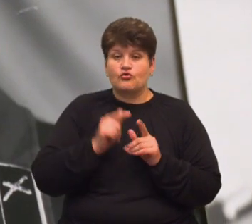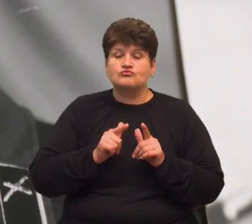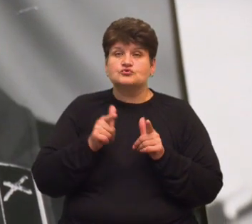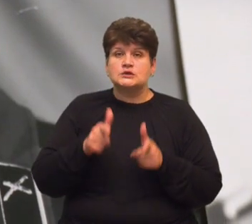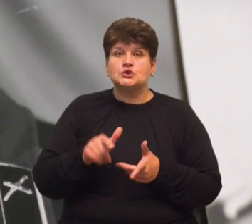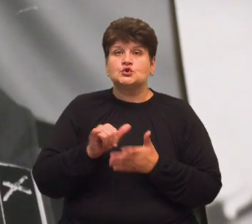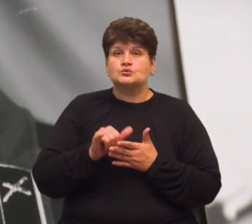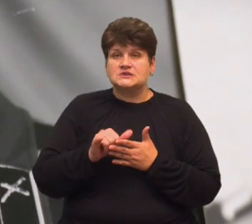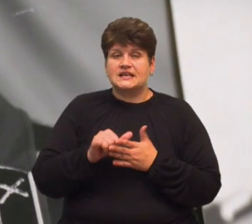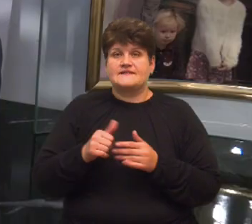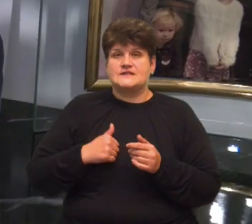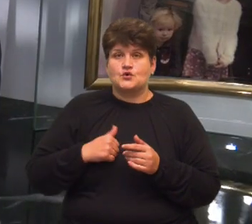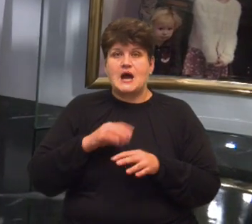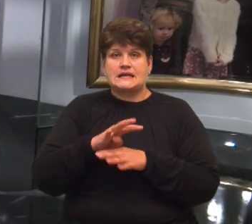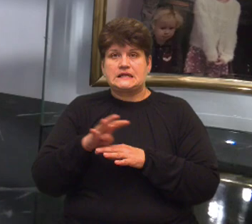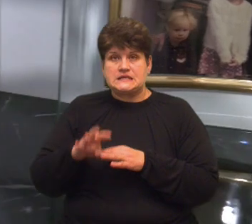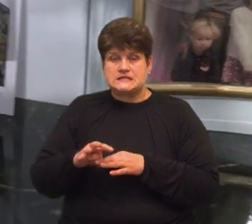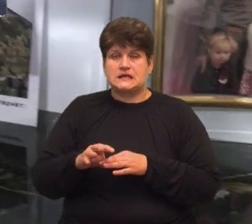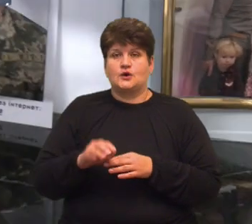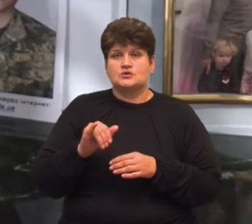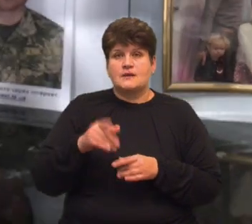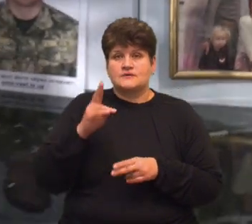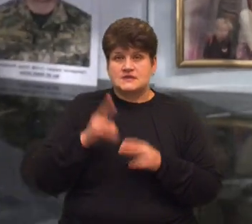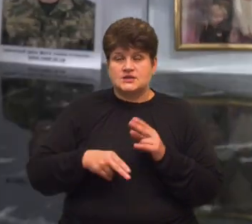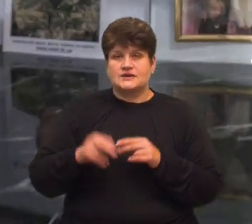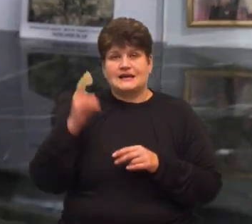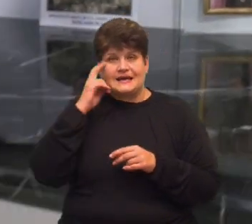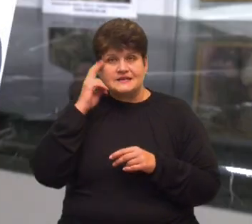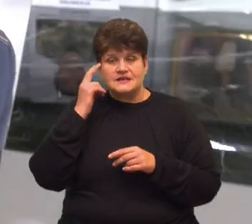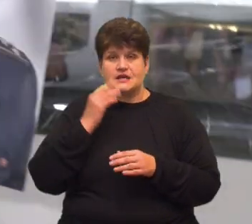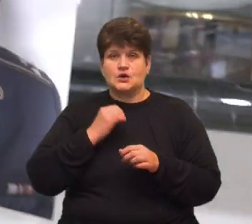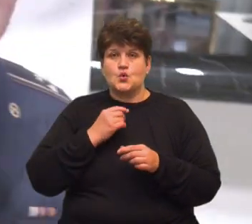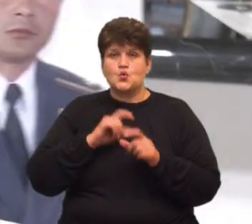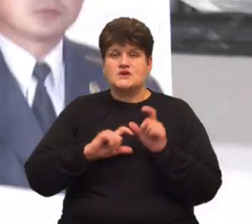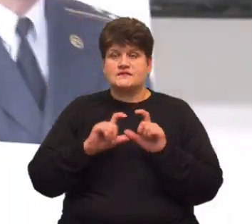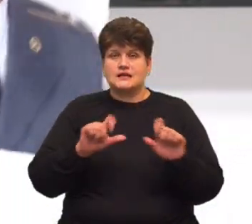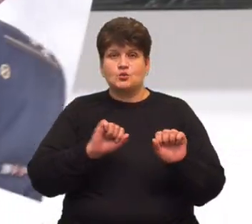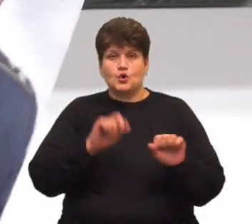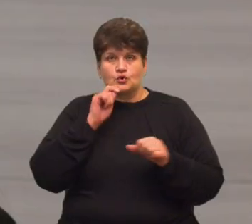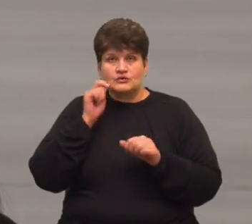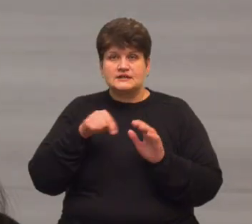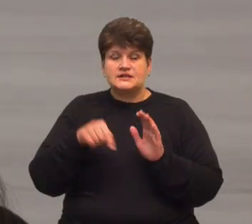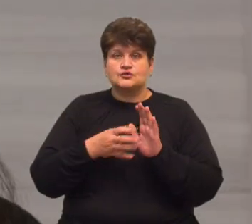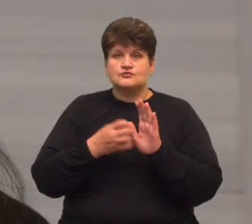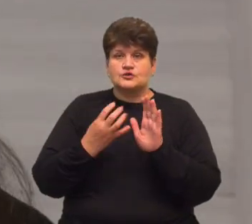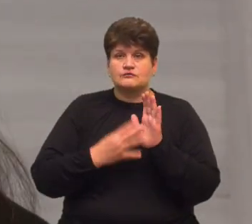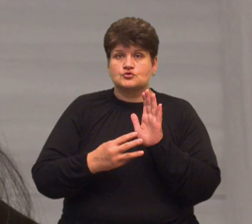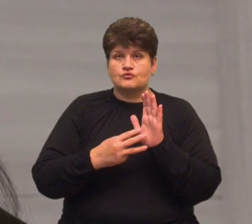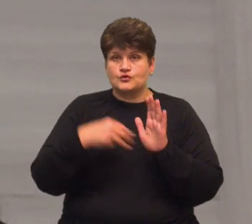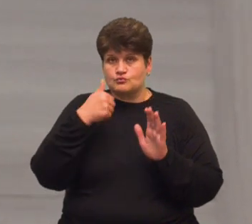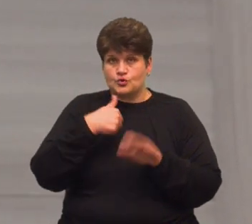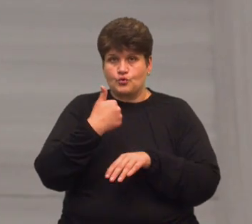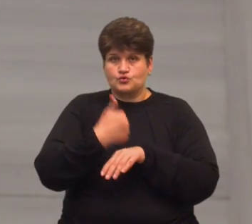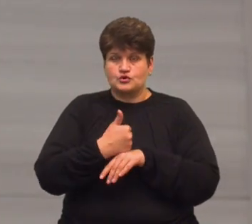Сумське військове артилерійське училище, згодом завершив Київський університет оборони України, у 1998 році очолив